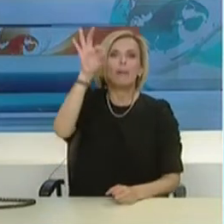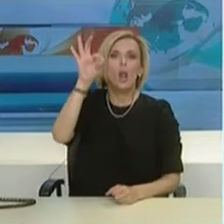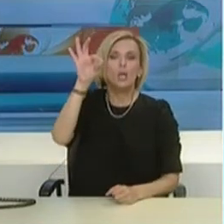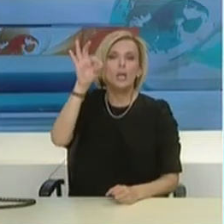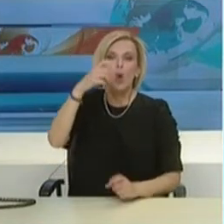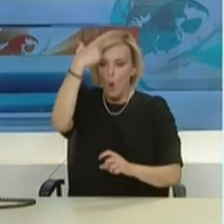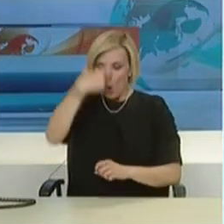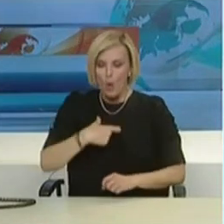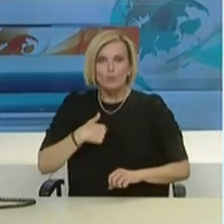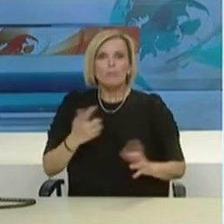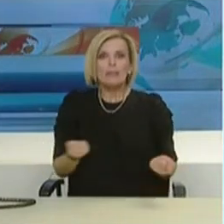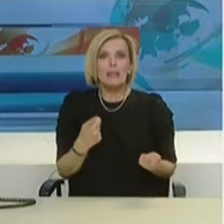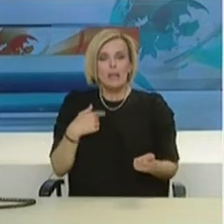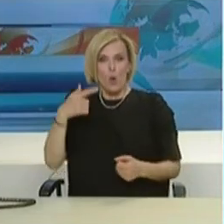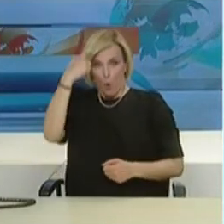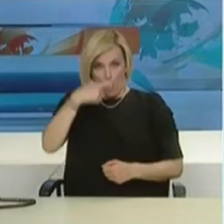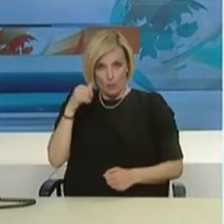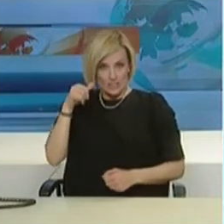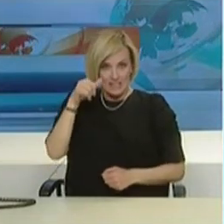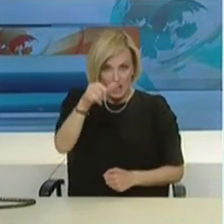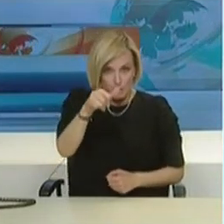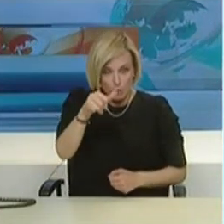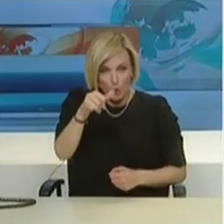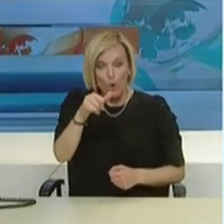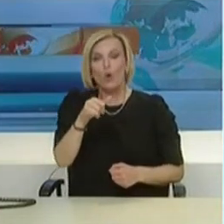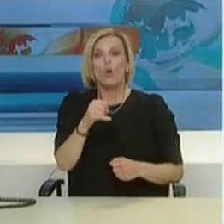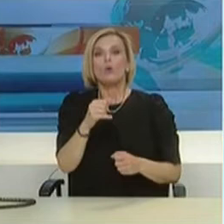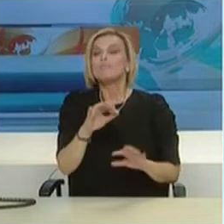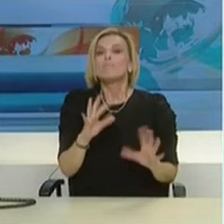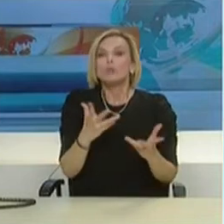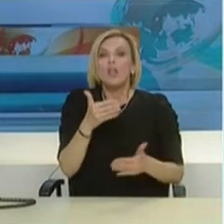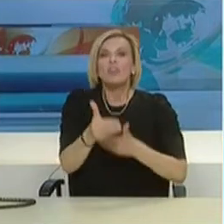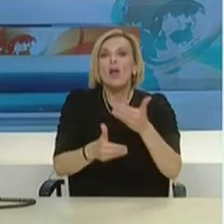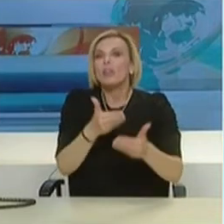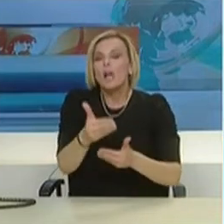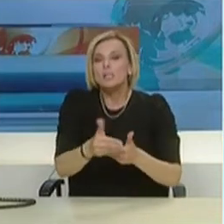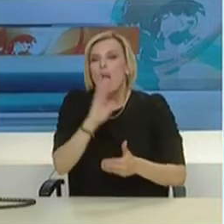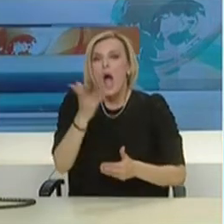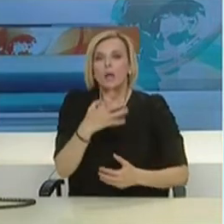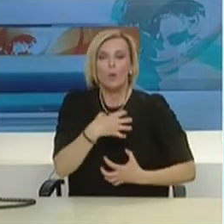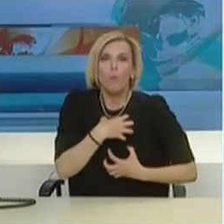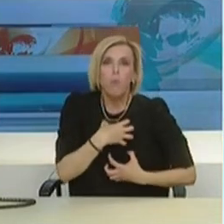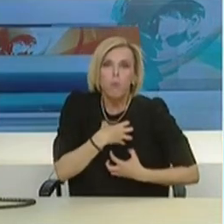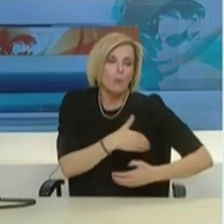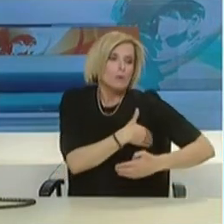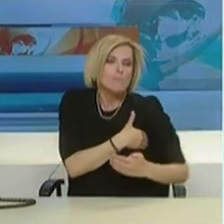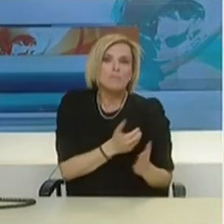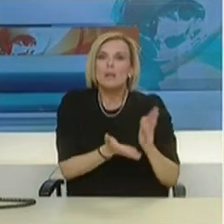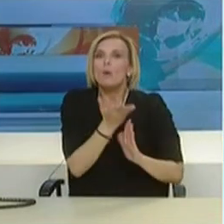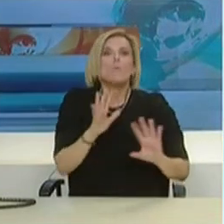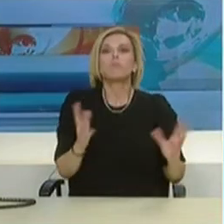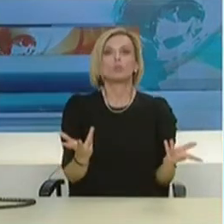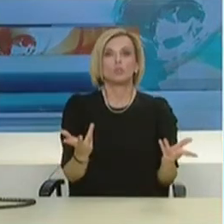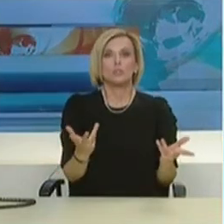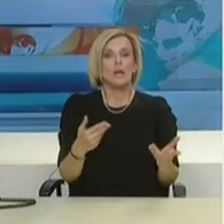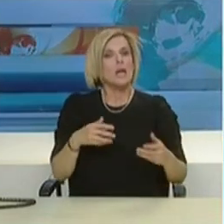κάποιο τηλέφωνο και να λένε ότι έχουν συμπτώματα, με ποιο τρόπο θα επιλέγονται. Η διαδικασία είναι αυτή τη στιγμή εν εξελίξει, θα